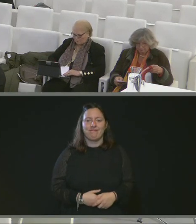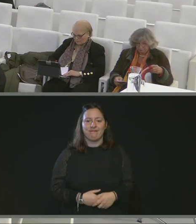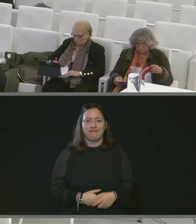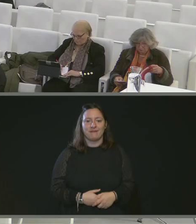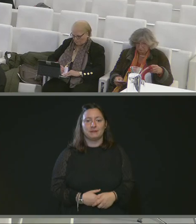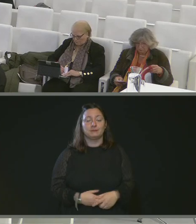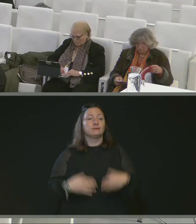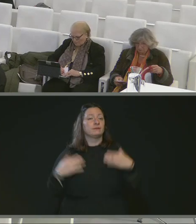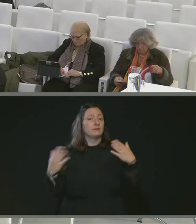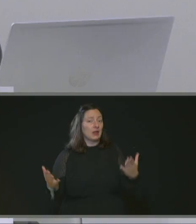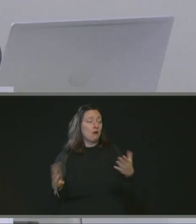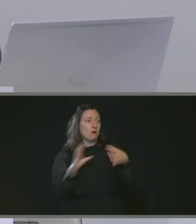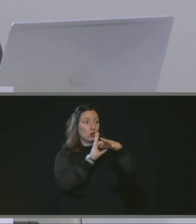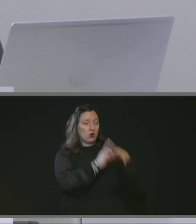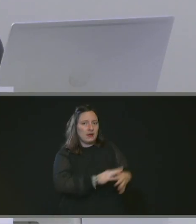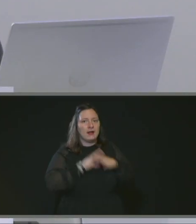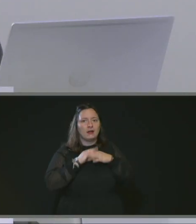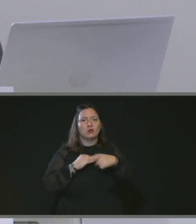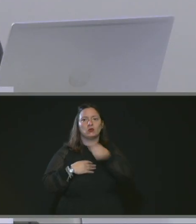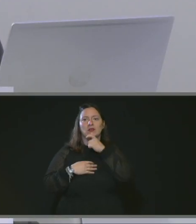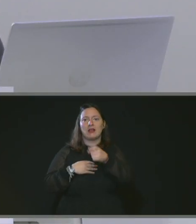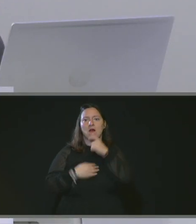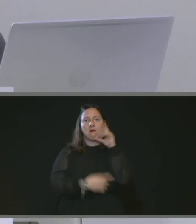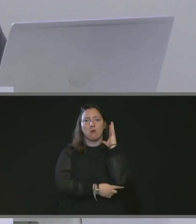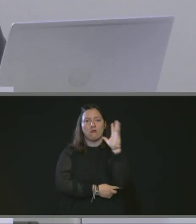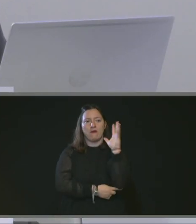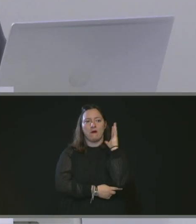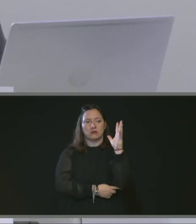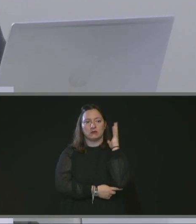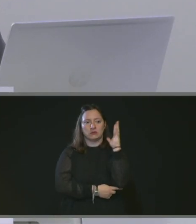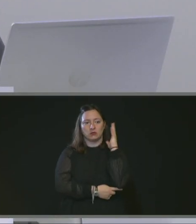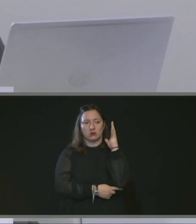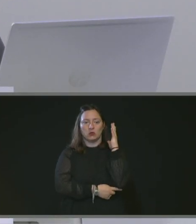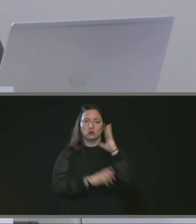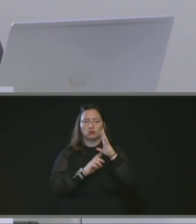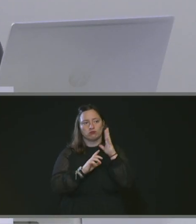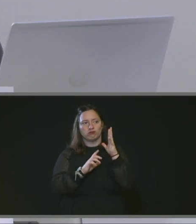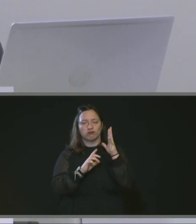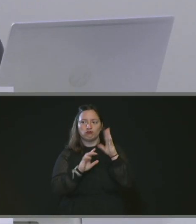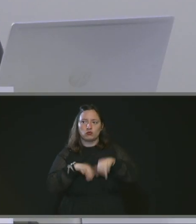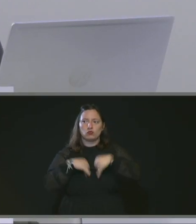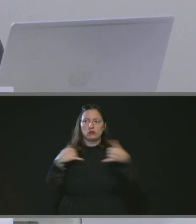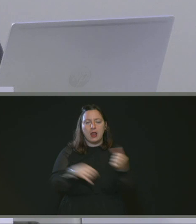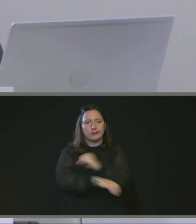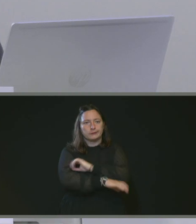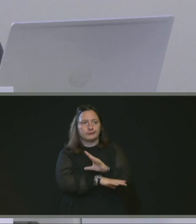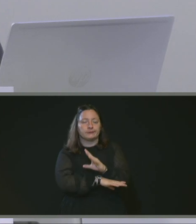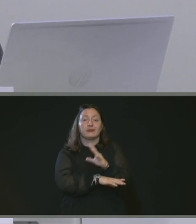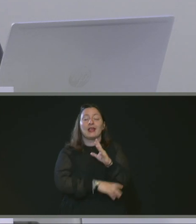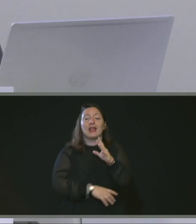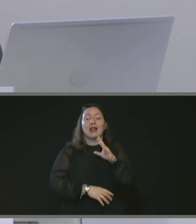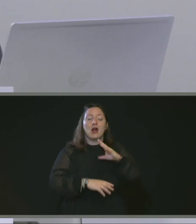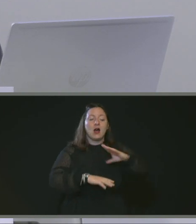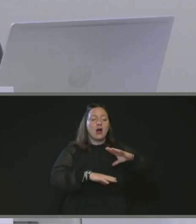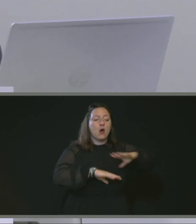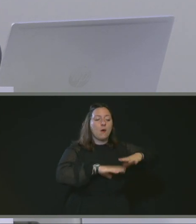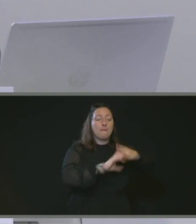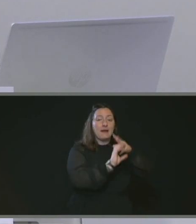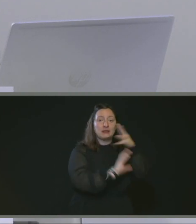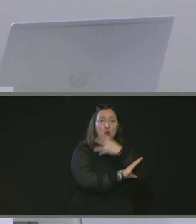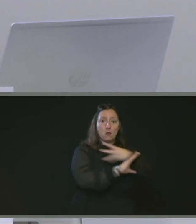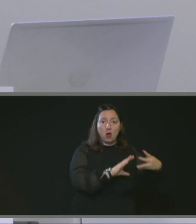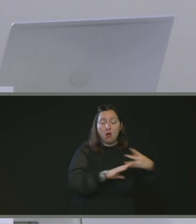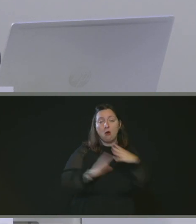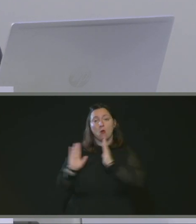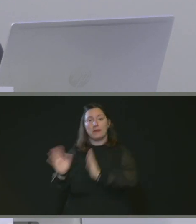comme ça a été rappelé tout à l'heure lors de la conférence de presse, la métropole de Rouen Normandie et le CHU de Rouen Normandie